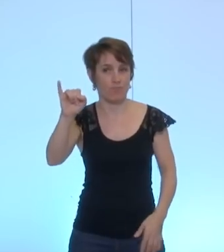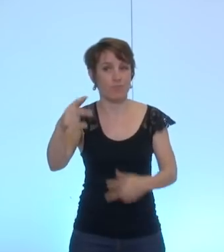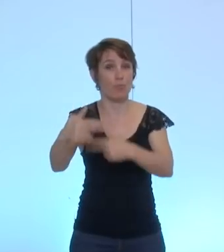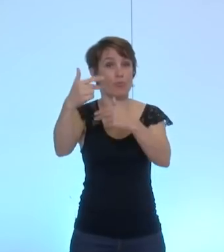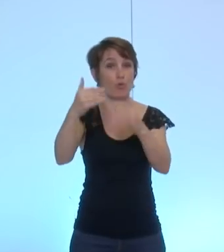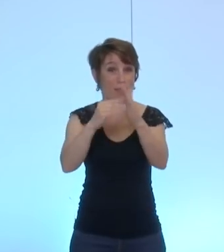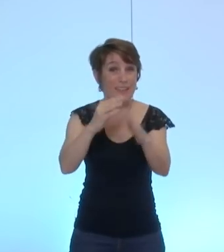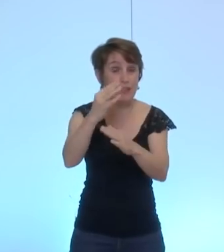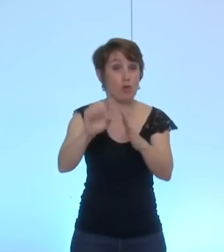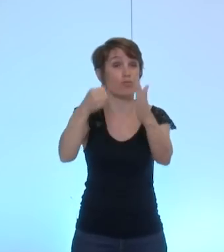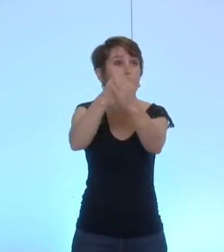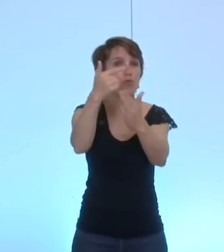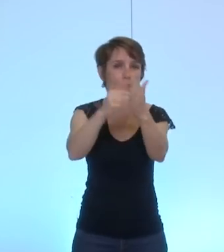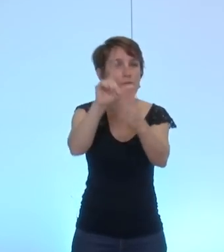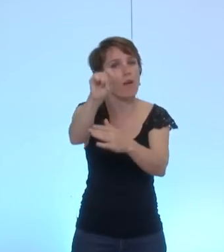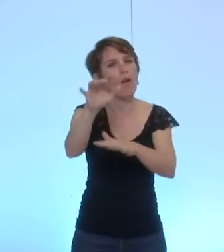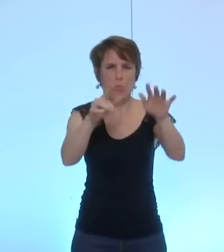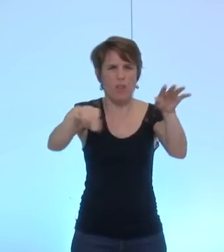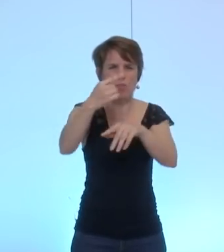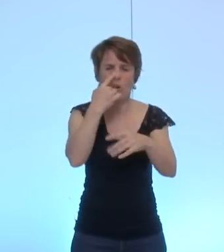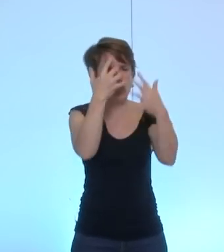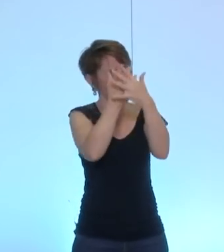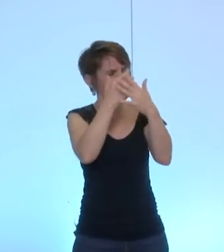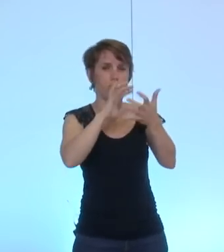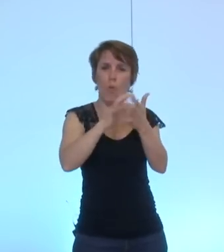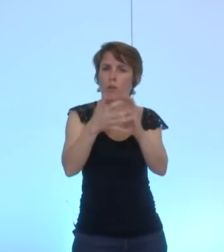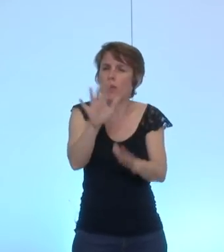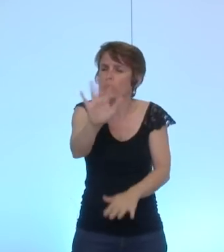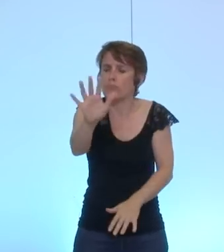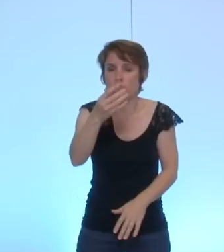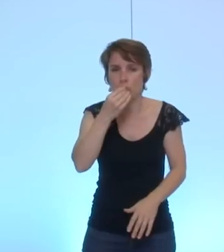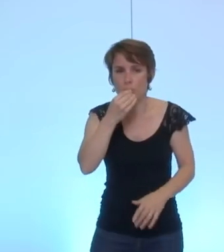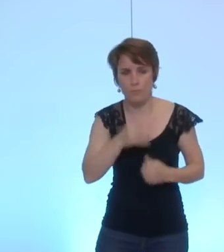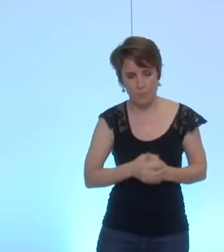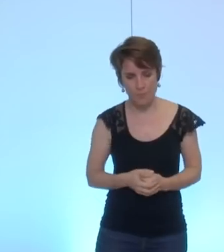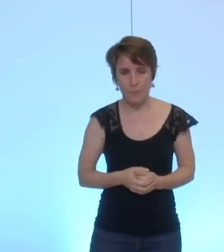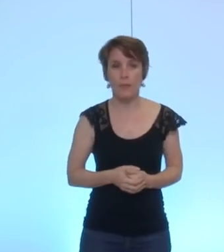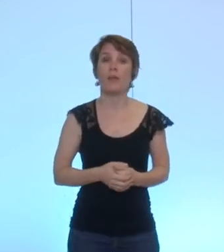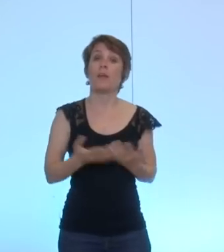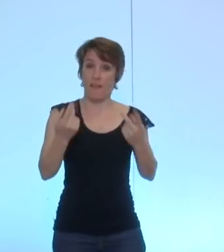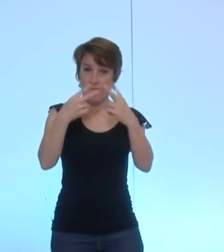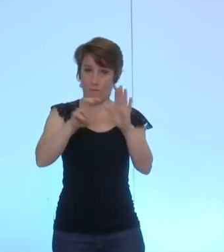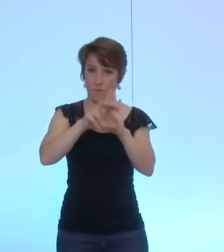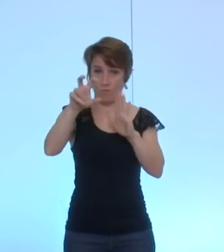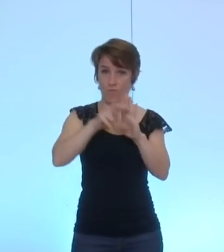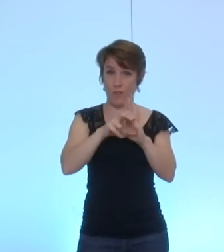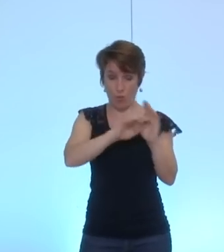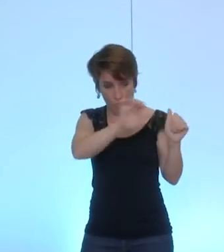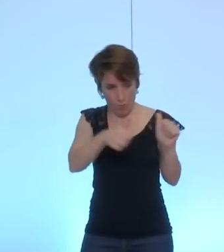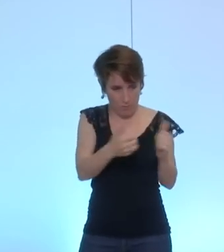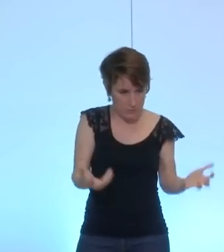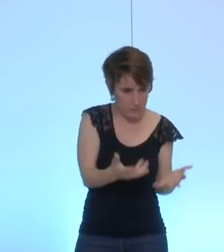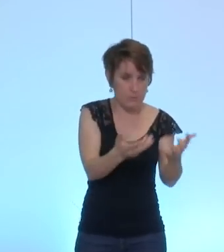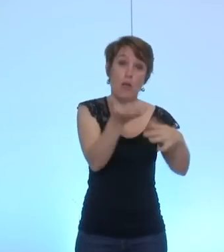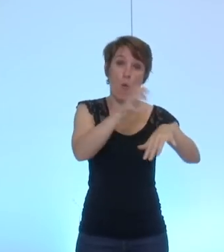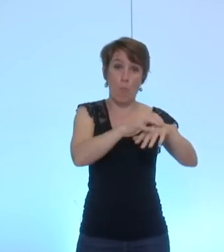ça semble un peu complexe, mais ça ne l'est pas tant que ça. Simplement, vous signalez que le soutien de la ville de Grenoble au pôle de compétitivité